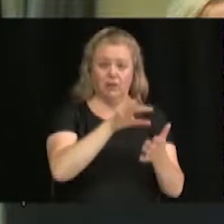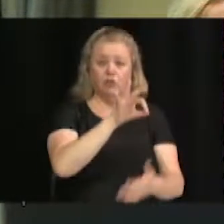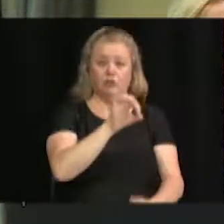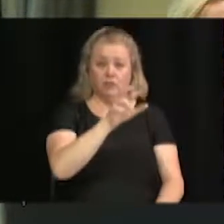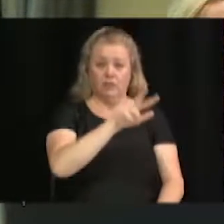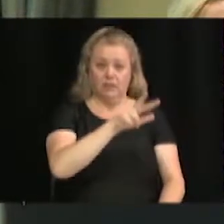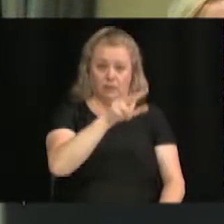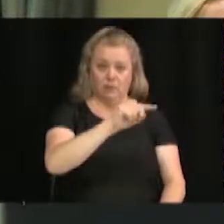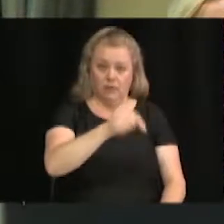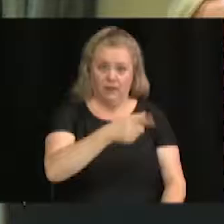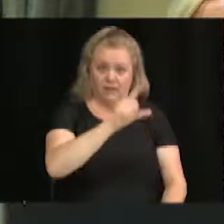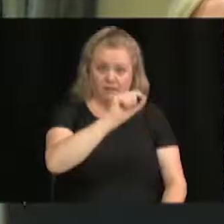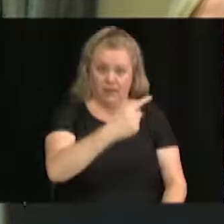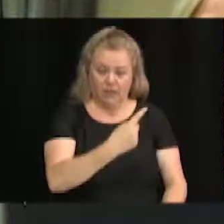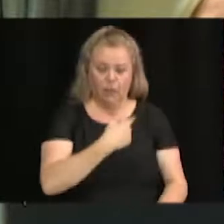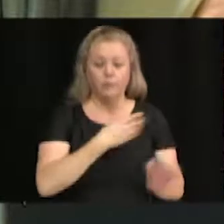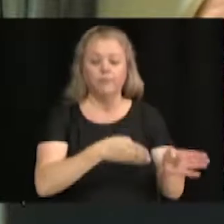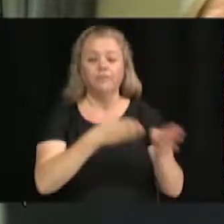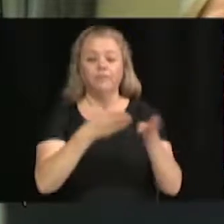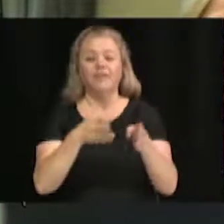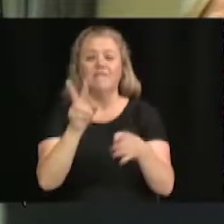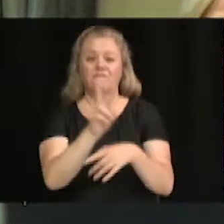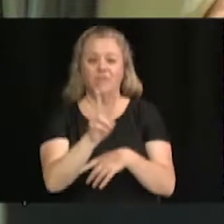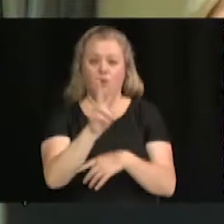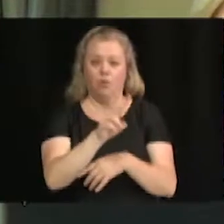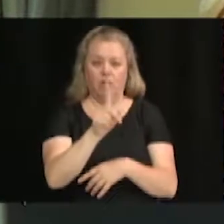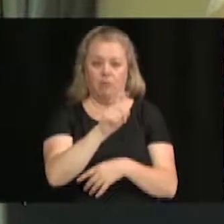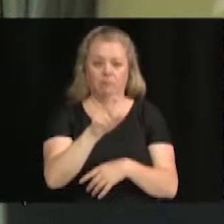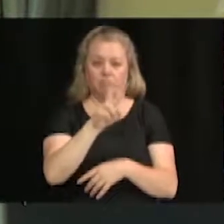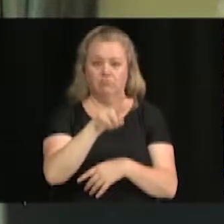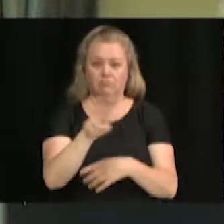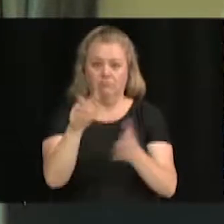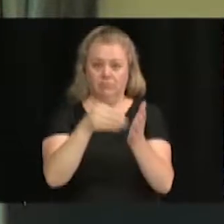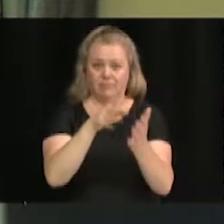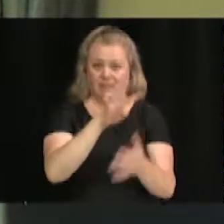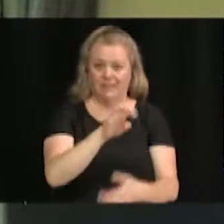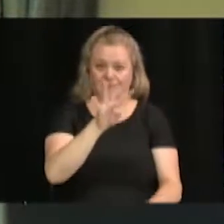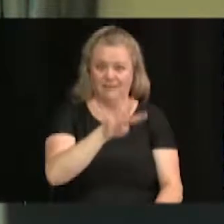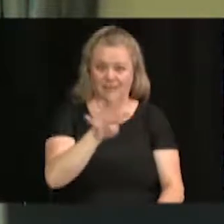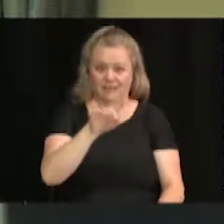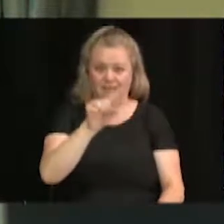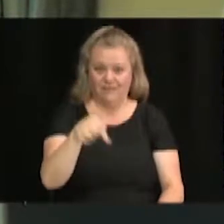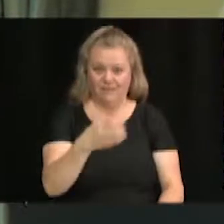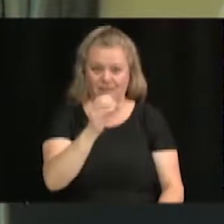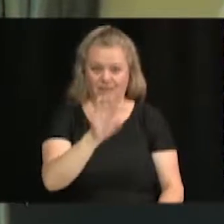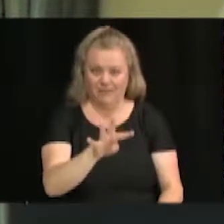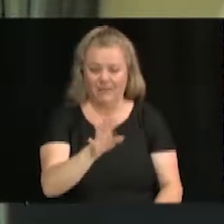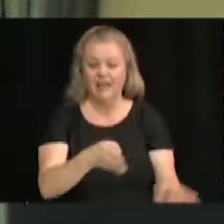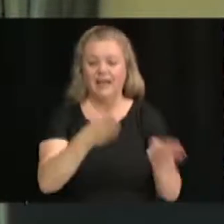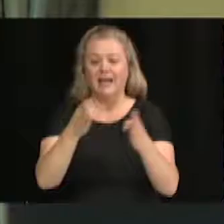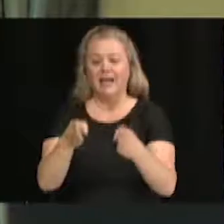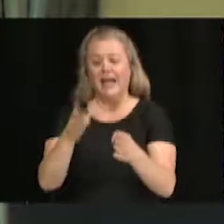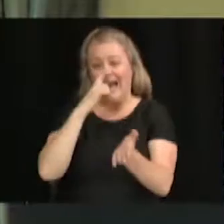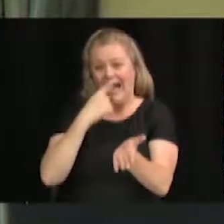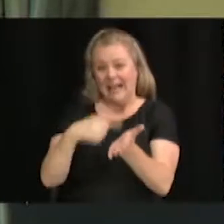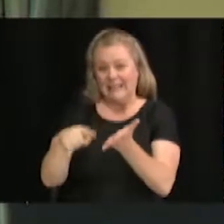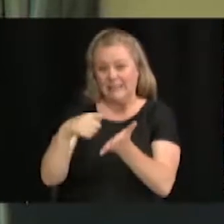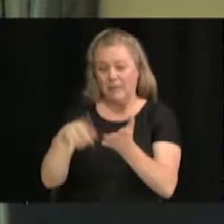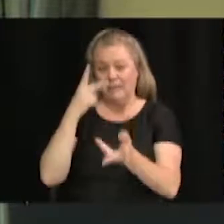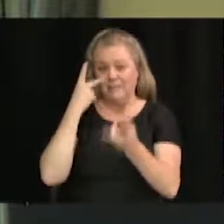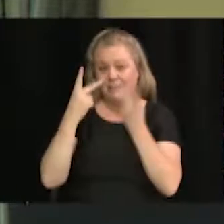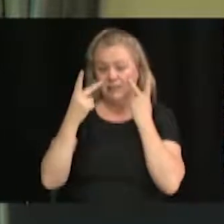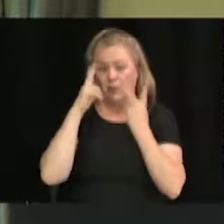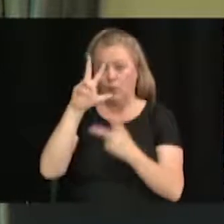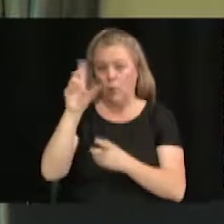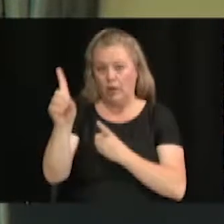21, Veolia, 122 444 et 4, Inspec Vision 3D,